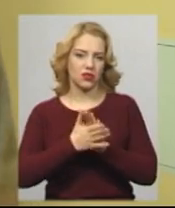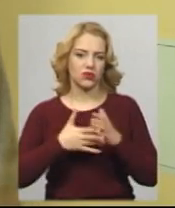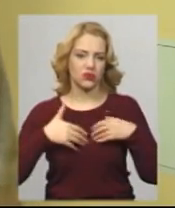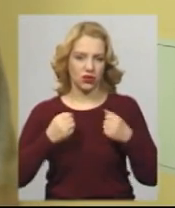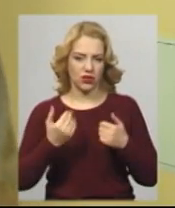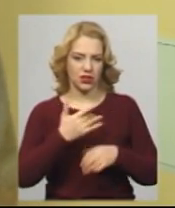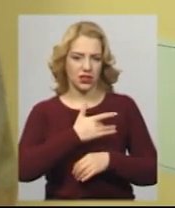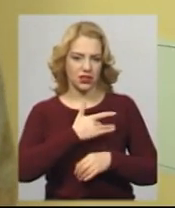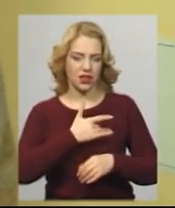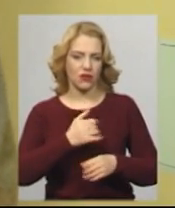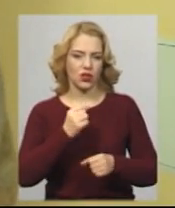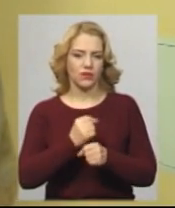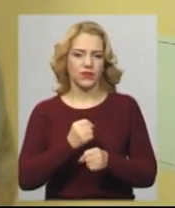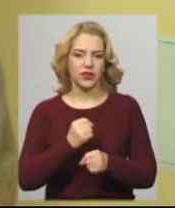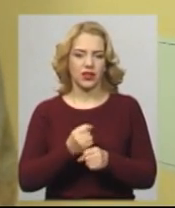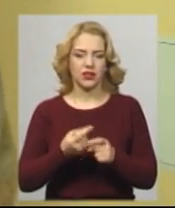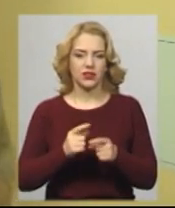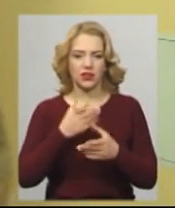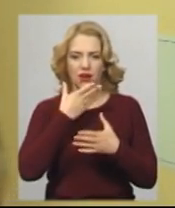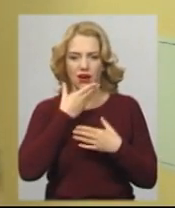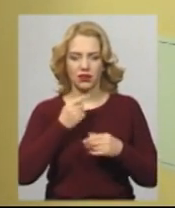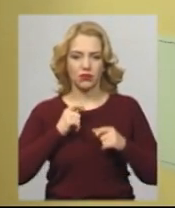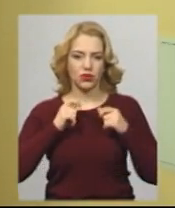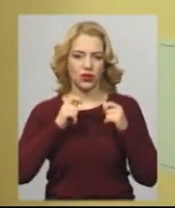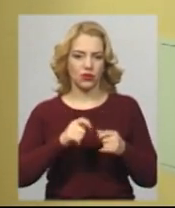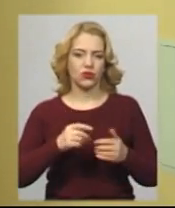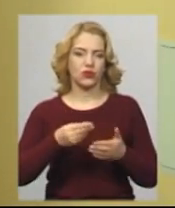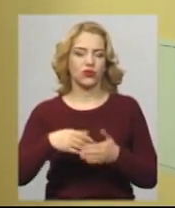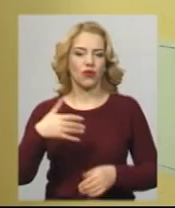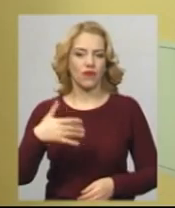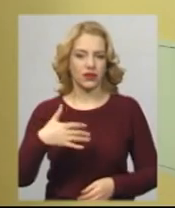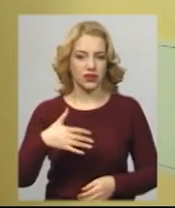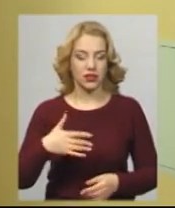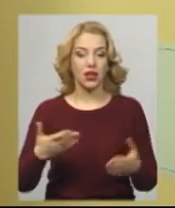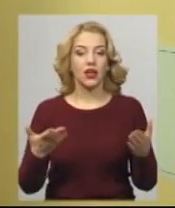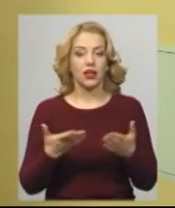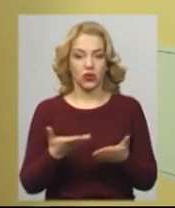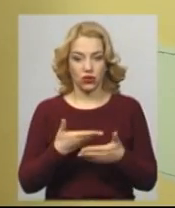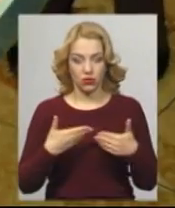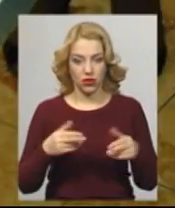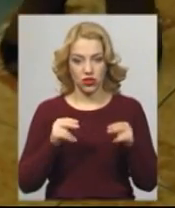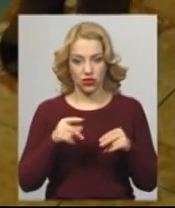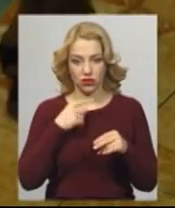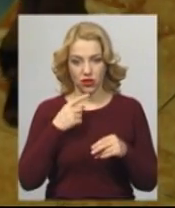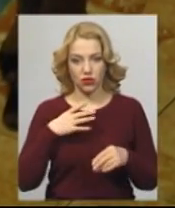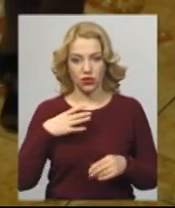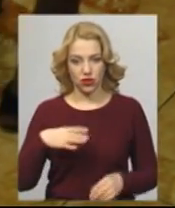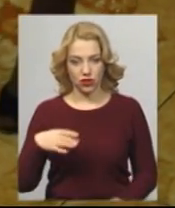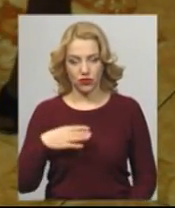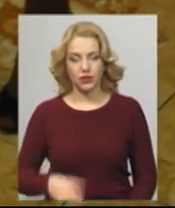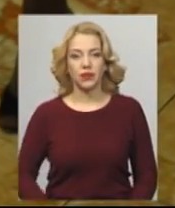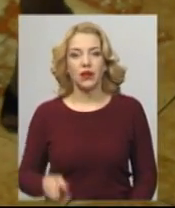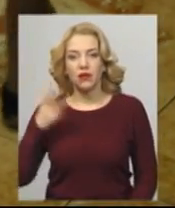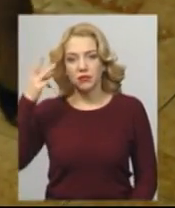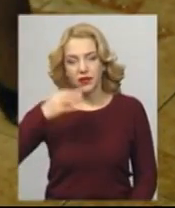серцевої діяльності. Тому це дуже гарний подарунок, дороговартісний, якого ми, чесно кажучи, очікували. У Хмельницькій